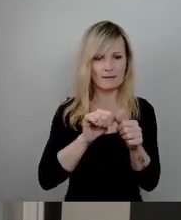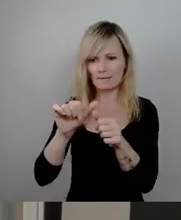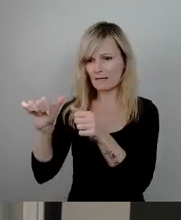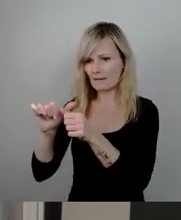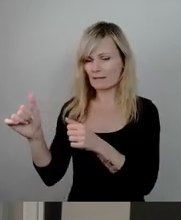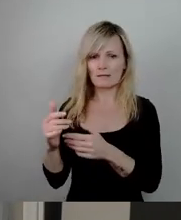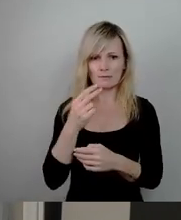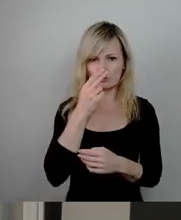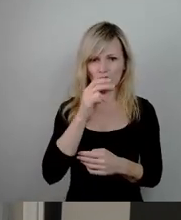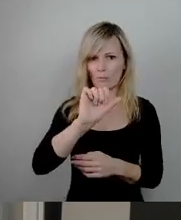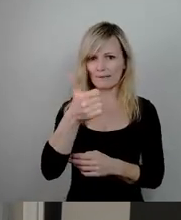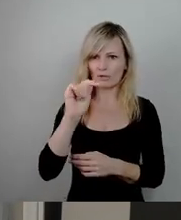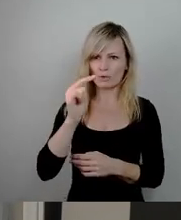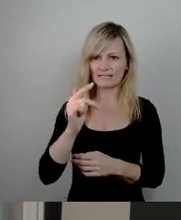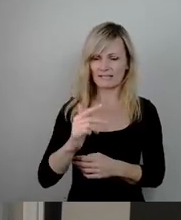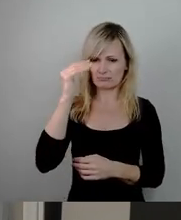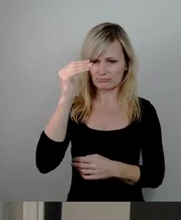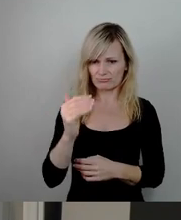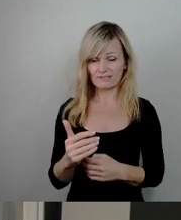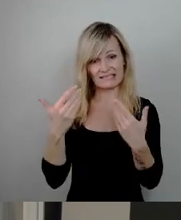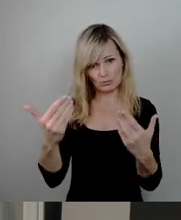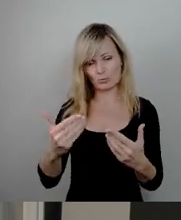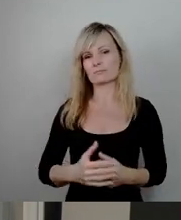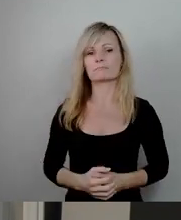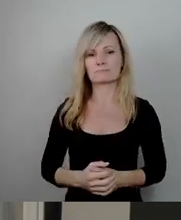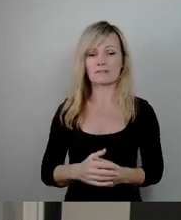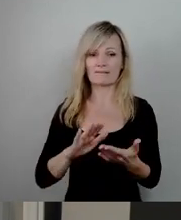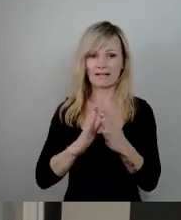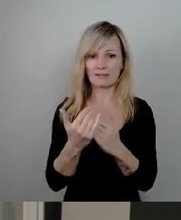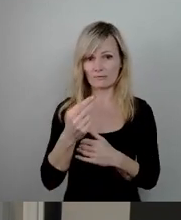Das gehört zur Wahrheit dazu, egal wie die Verhandlungen jetzt ausgehen.